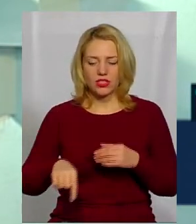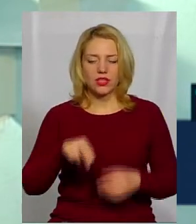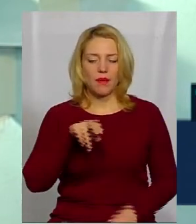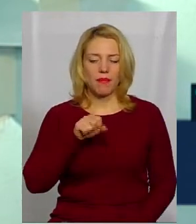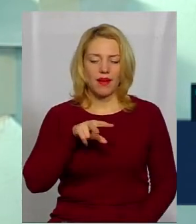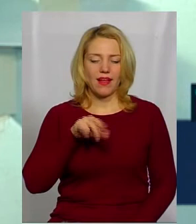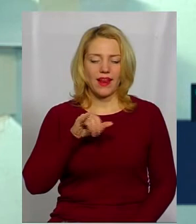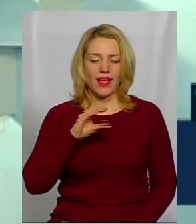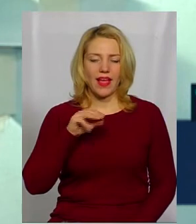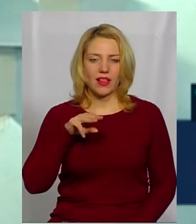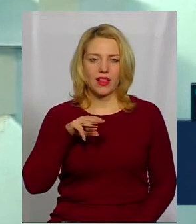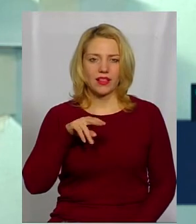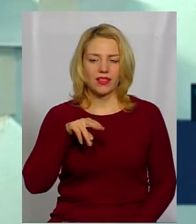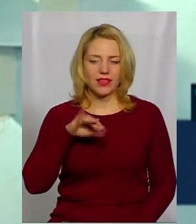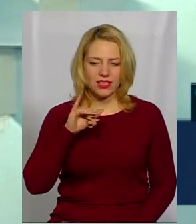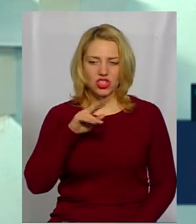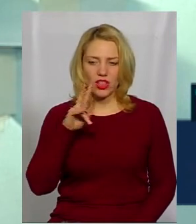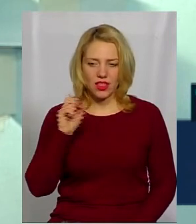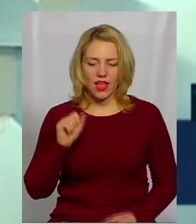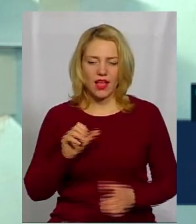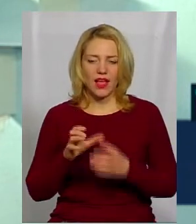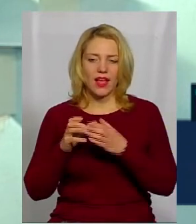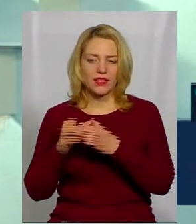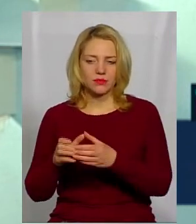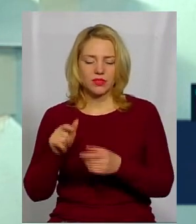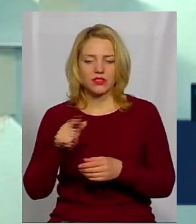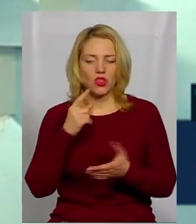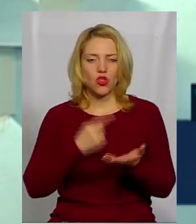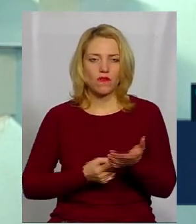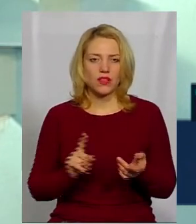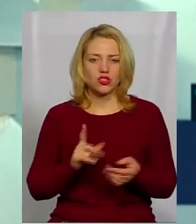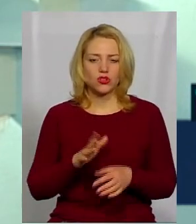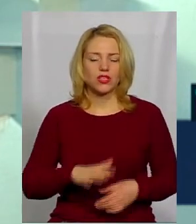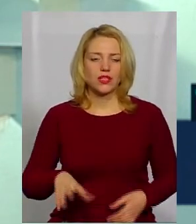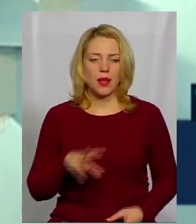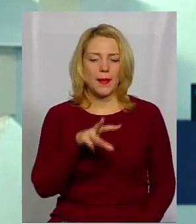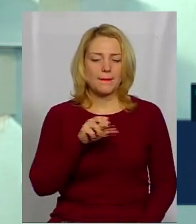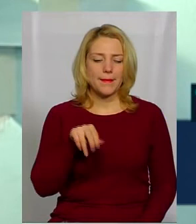експедиція, яка вже довела, що на території Меджибожа і